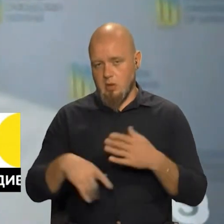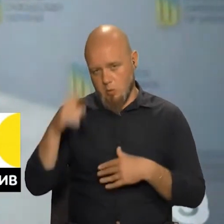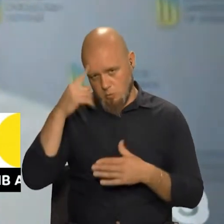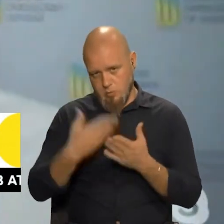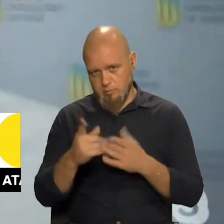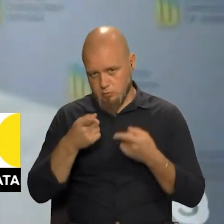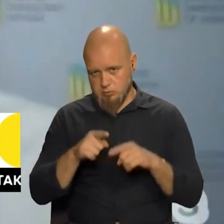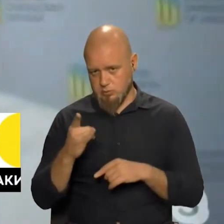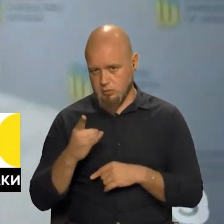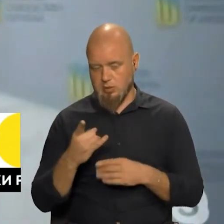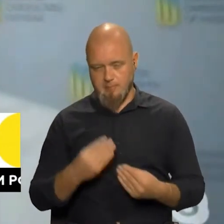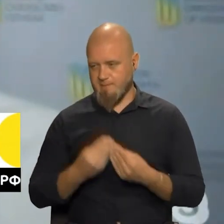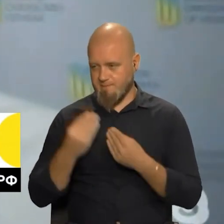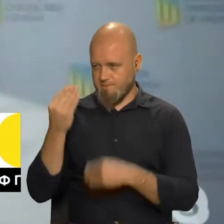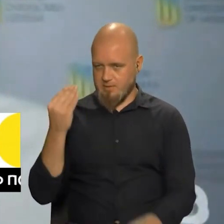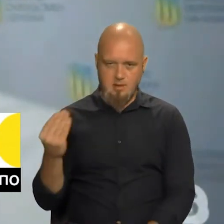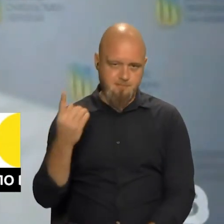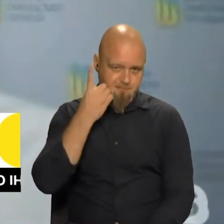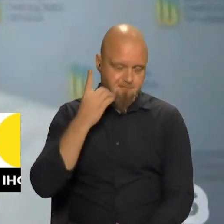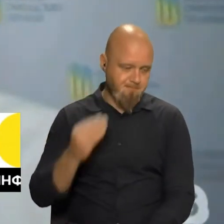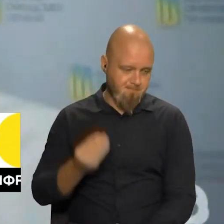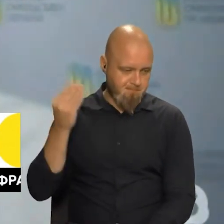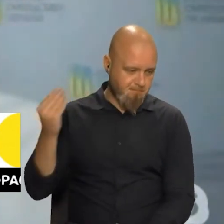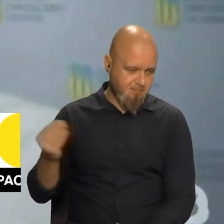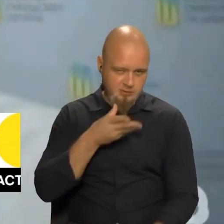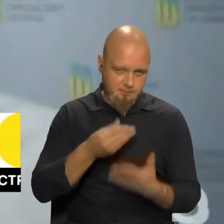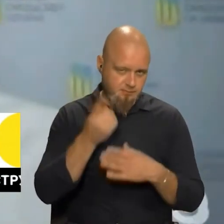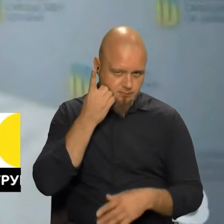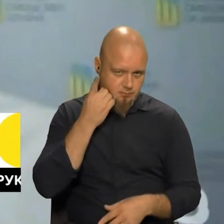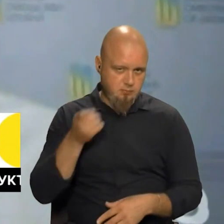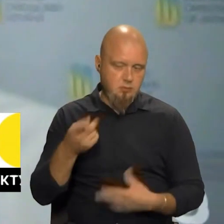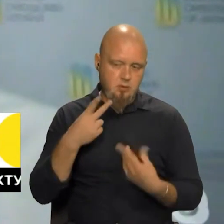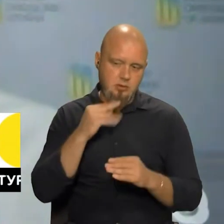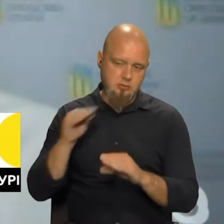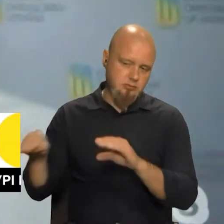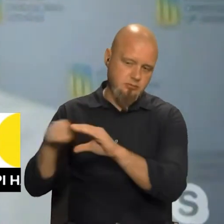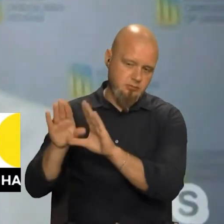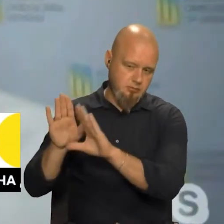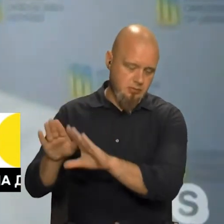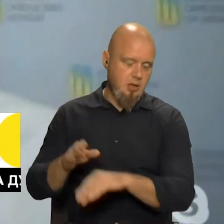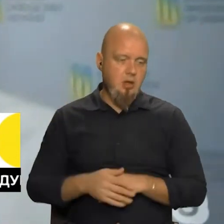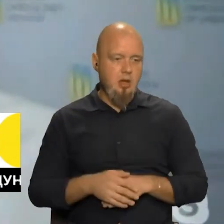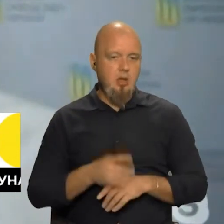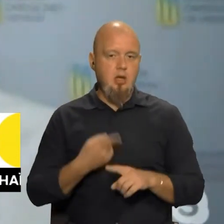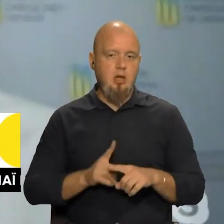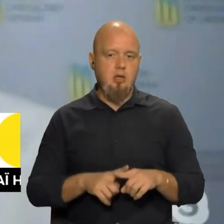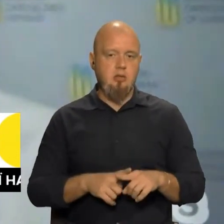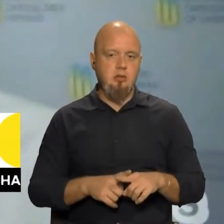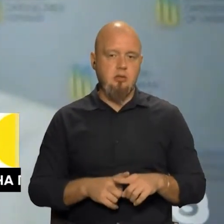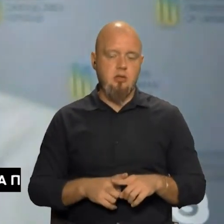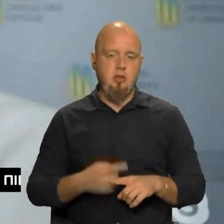дійсно дитина віддала свій телефон, його десь зберігають. Це, язиком